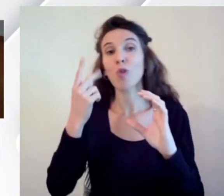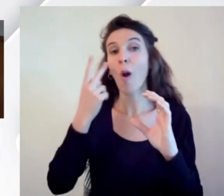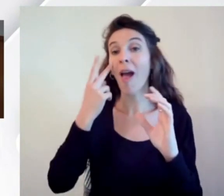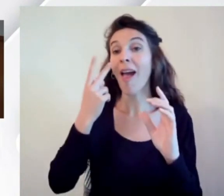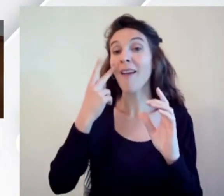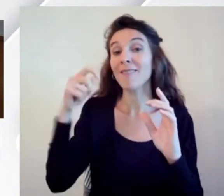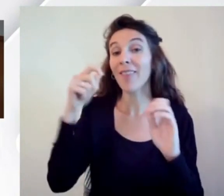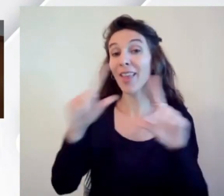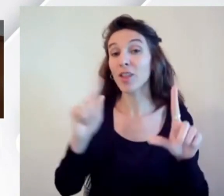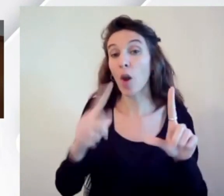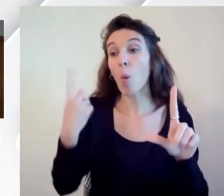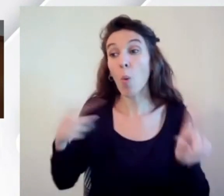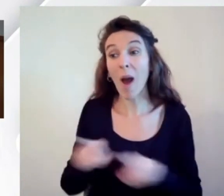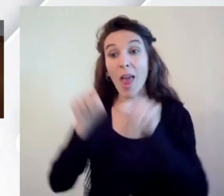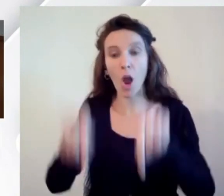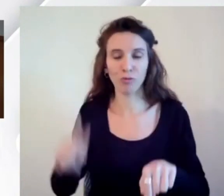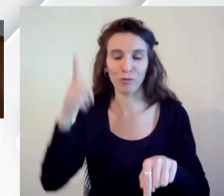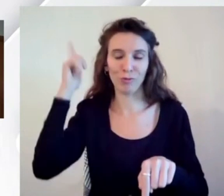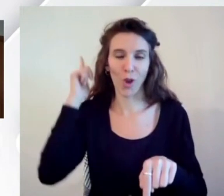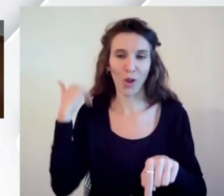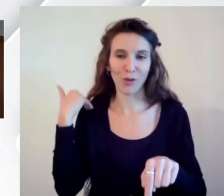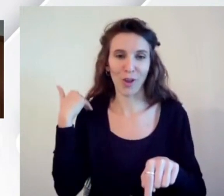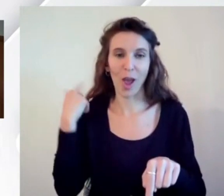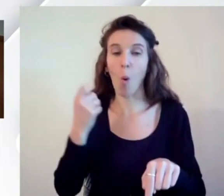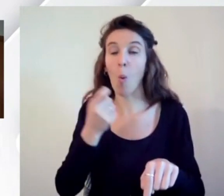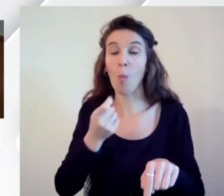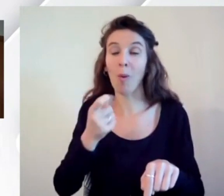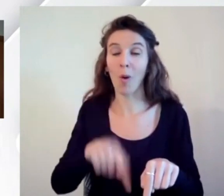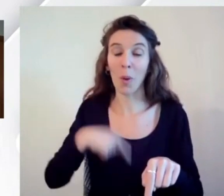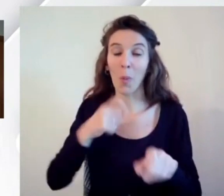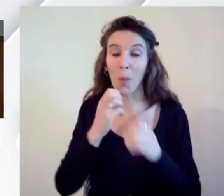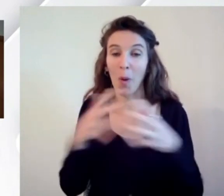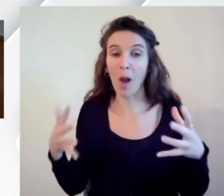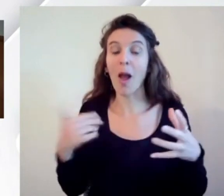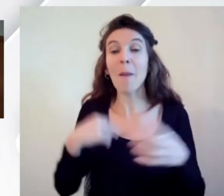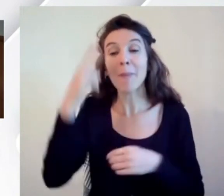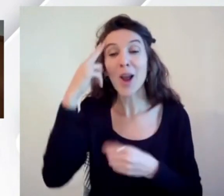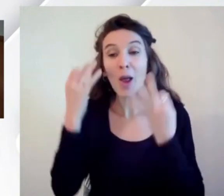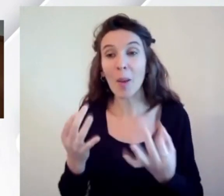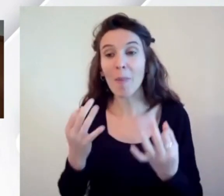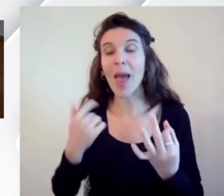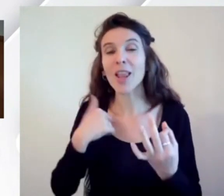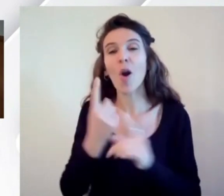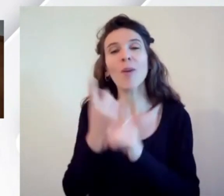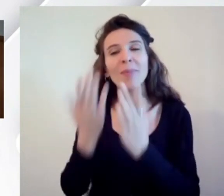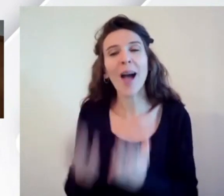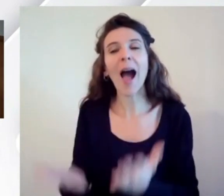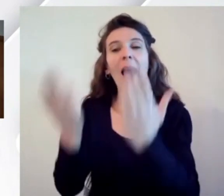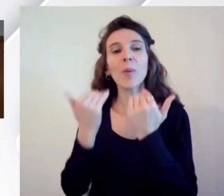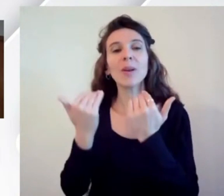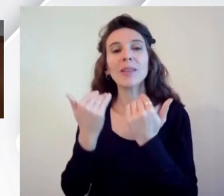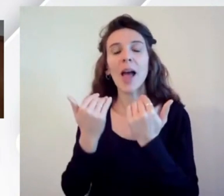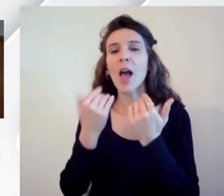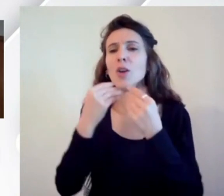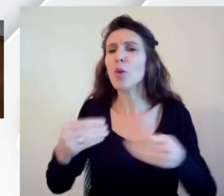l'ho portato un pochino sul lungo e ricordo che io dovetti acquistare uno strumento precipitato che